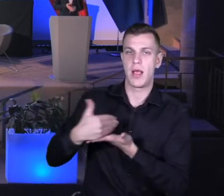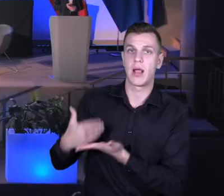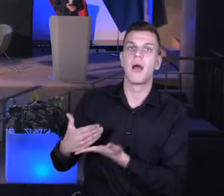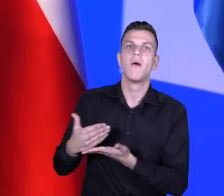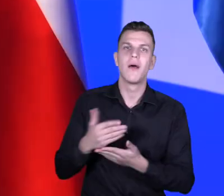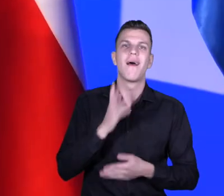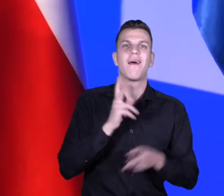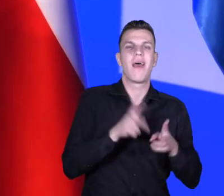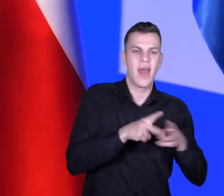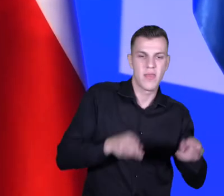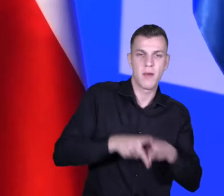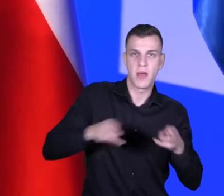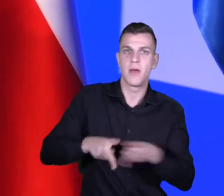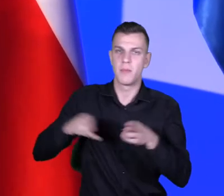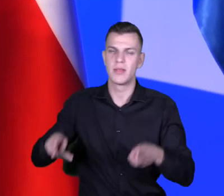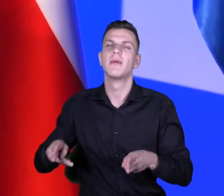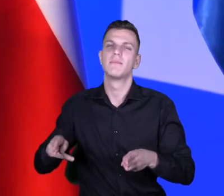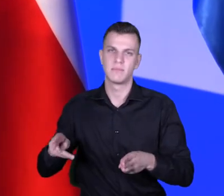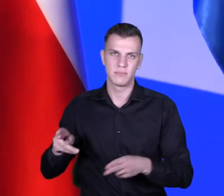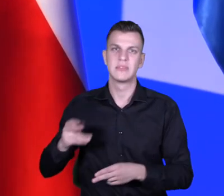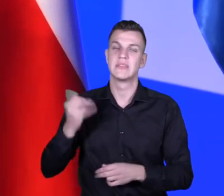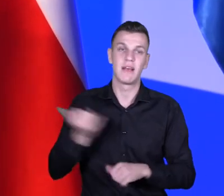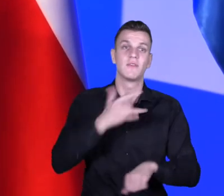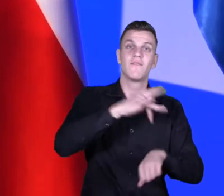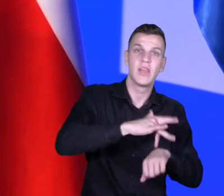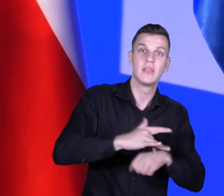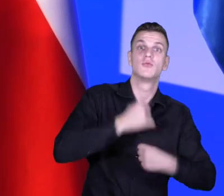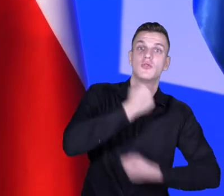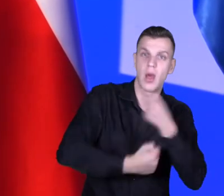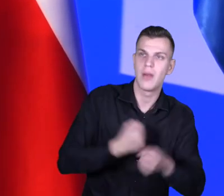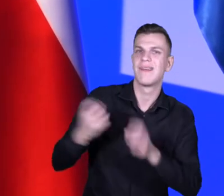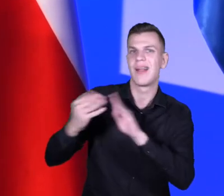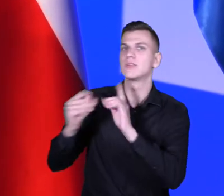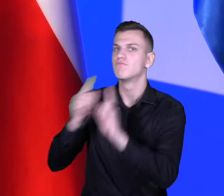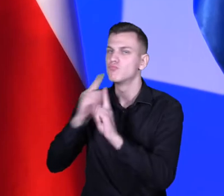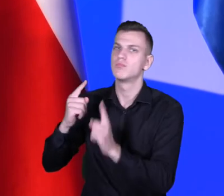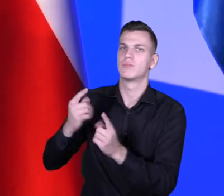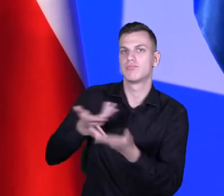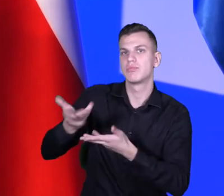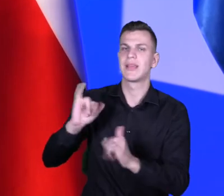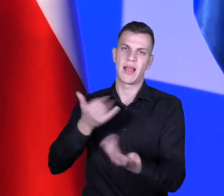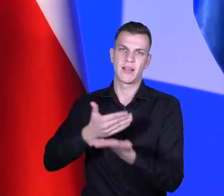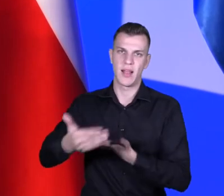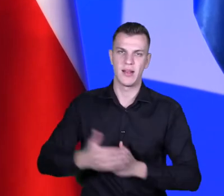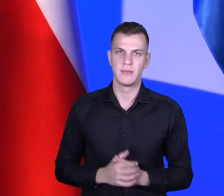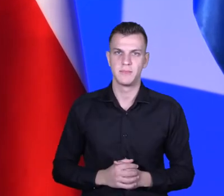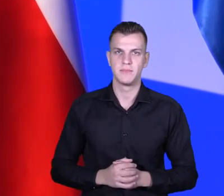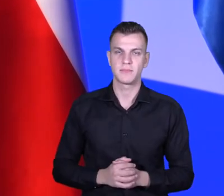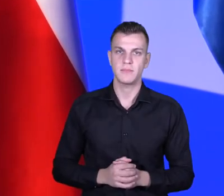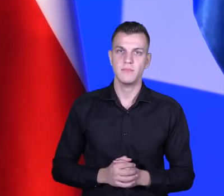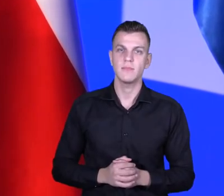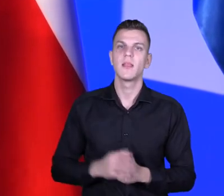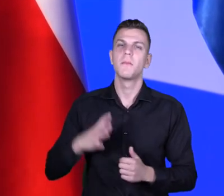etapie było zawsze wszystkie działania i wyniki tych działań konsultowane i przekazywane. Realizowany projekt był w